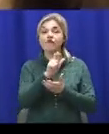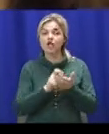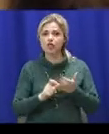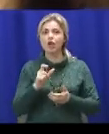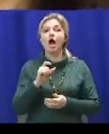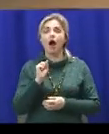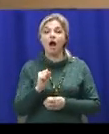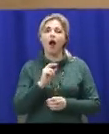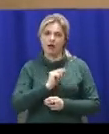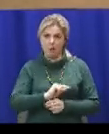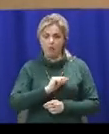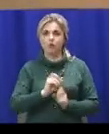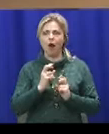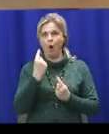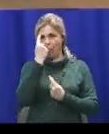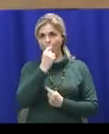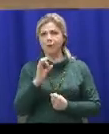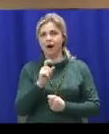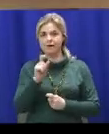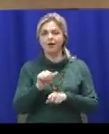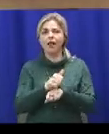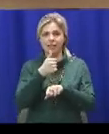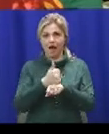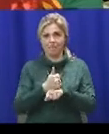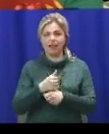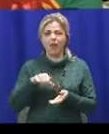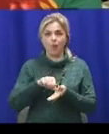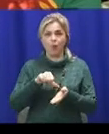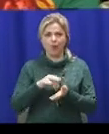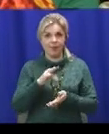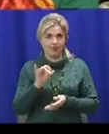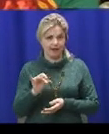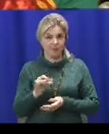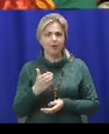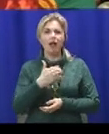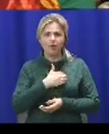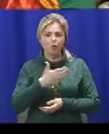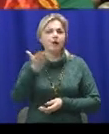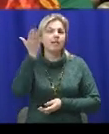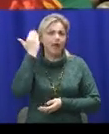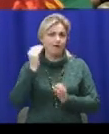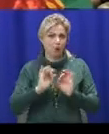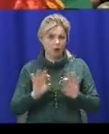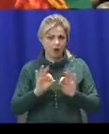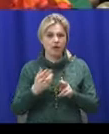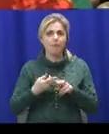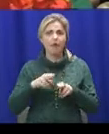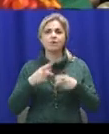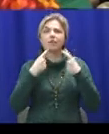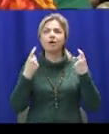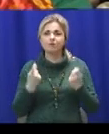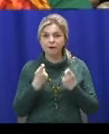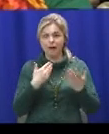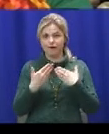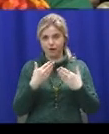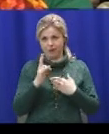попрацювала над образом головної героїні в цілому. «Дуже давно хотіла його продекламувати і тому дуже ретельно поставилася до цього